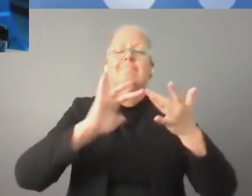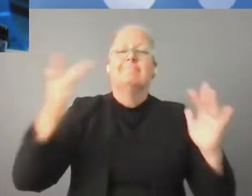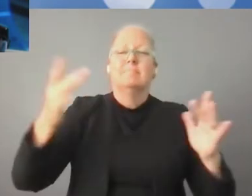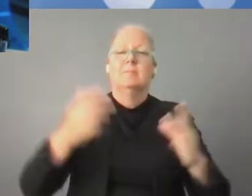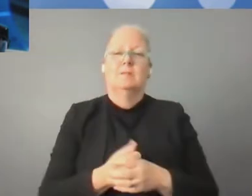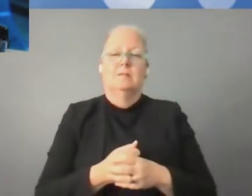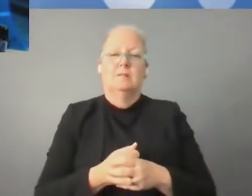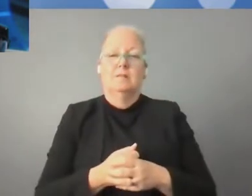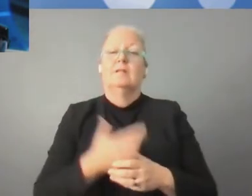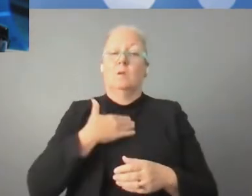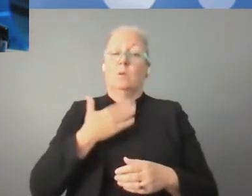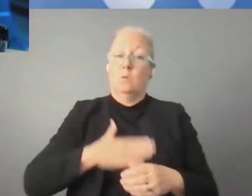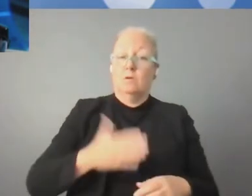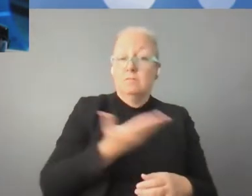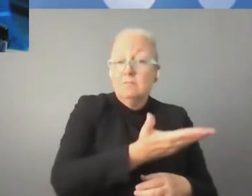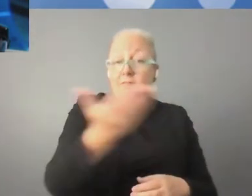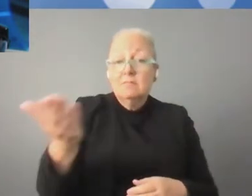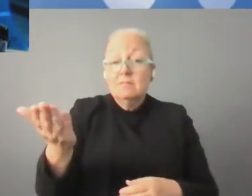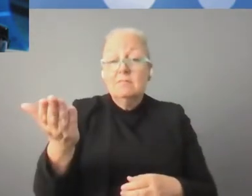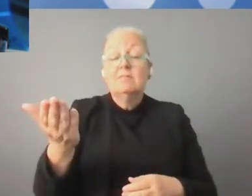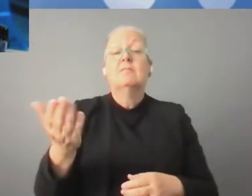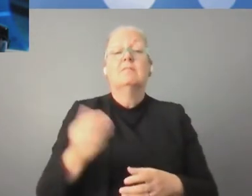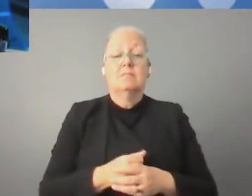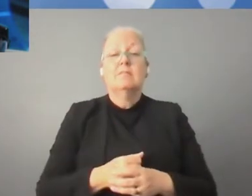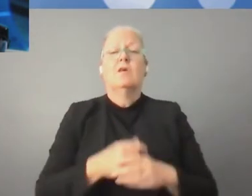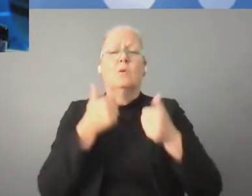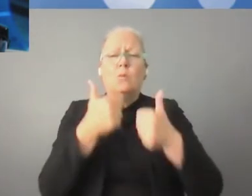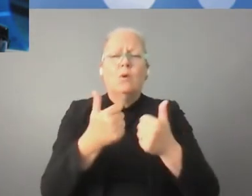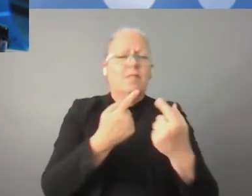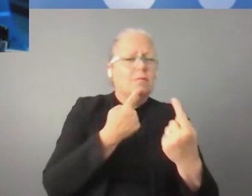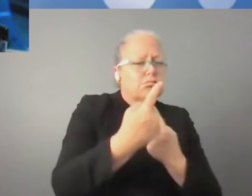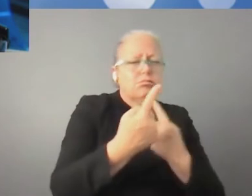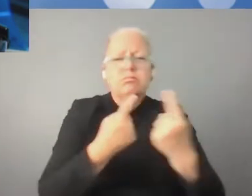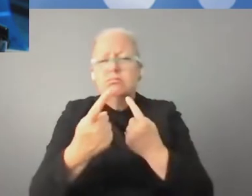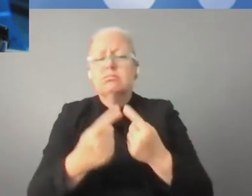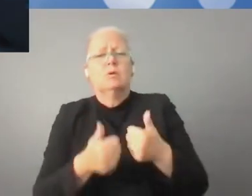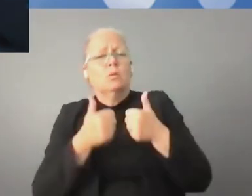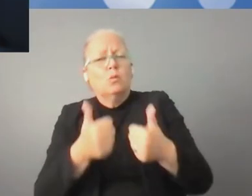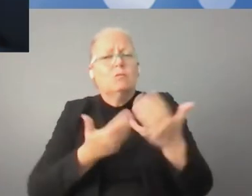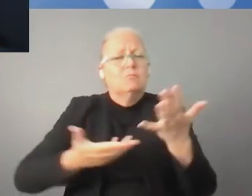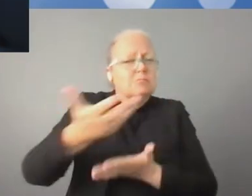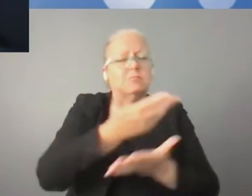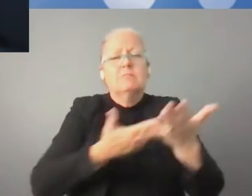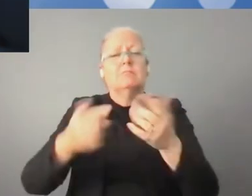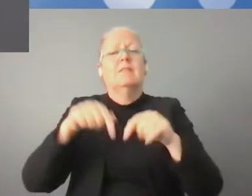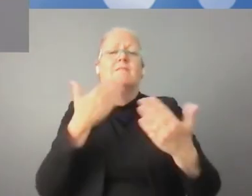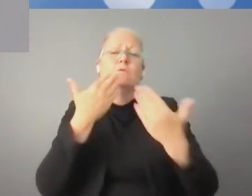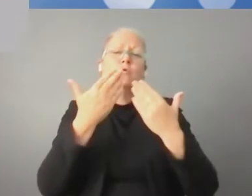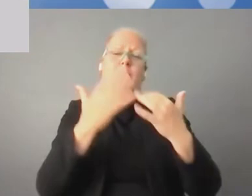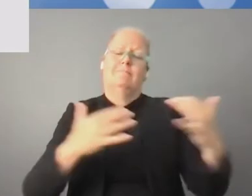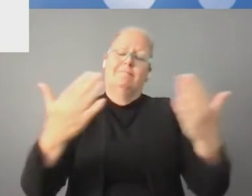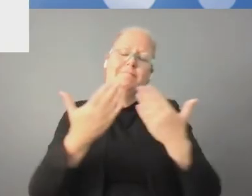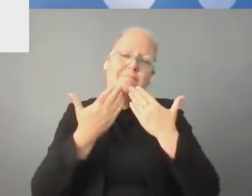i bezpieczeństwa działalności w internecie. Życzę konstruktywnego dialogu i owocnych obrad podczas IGF